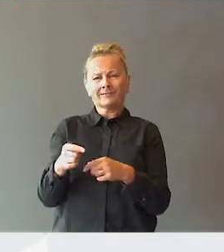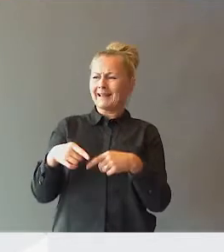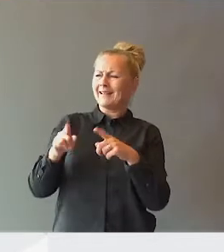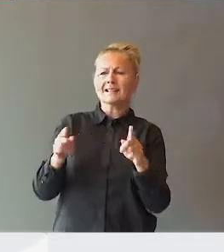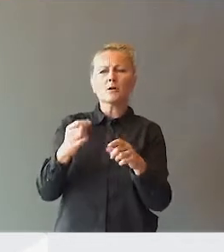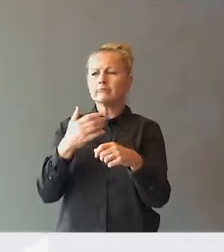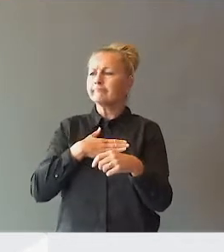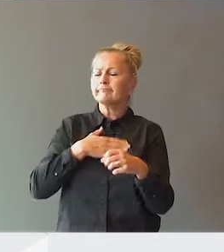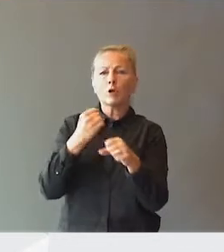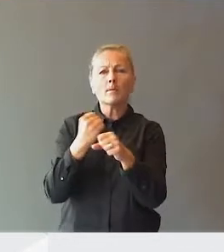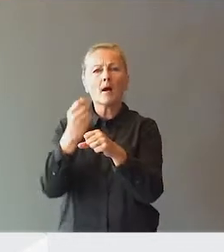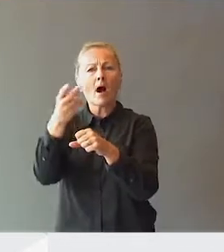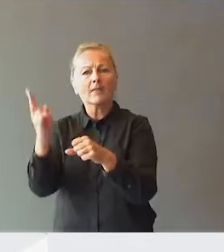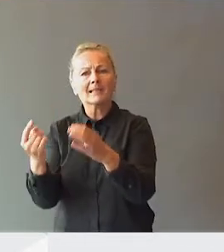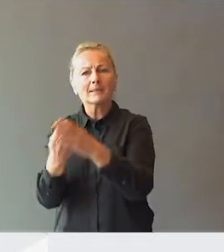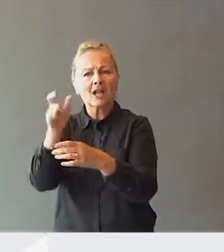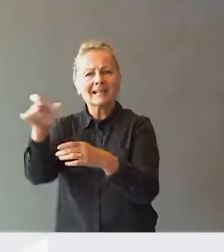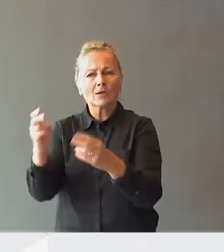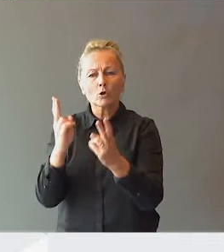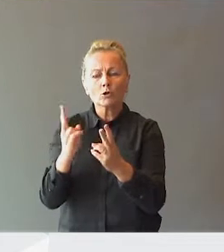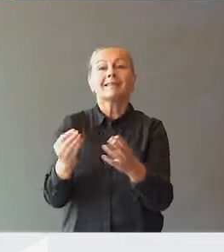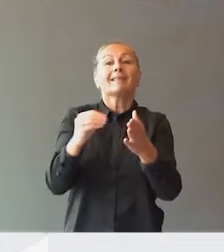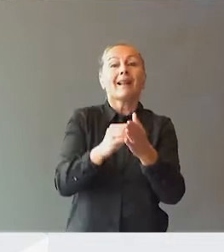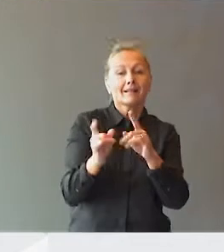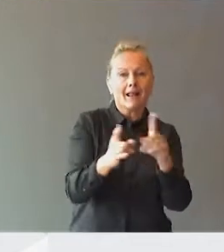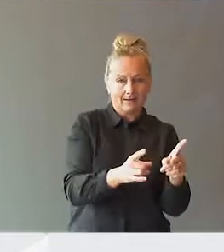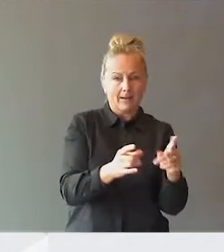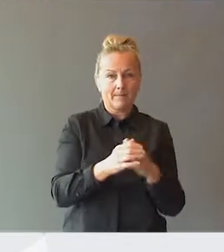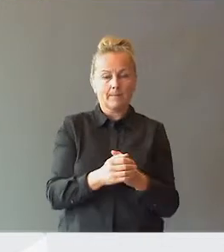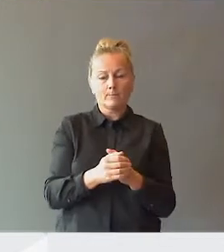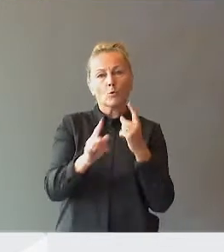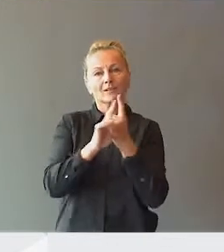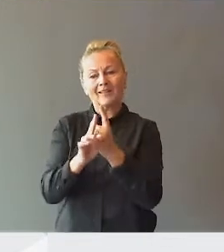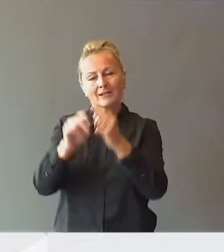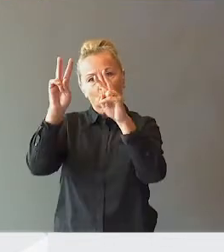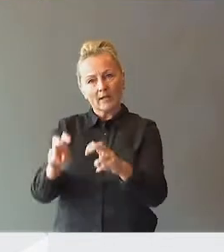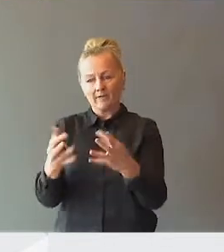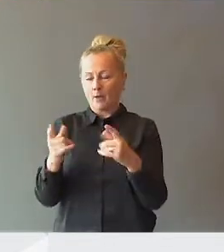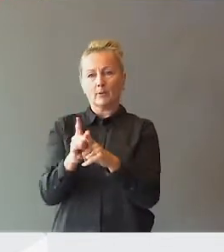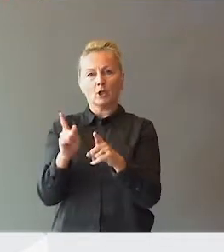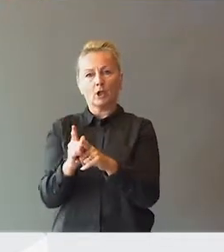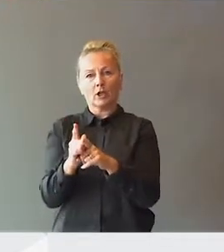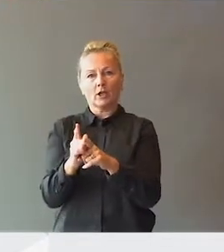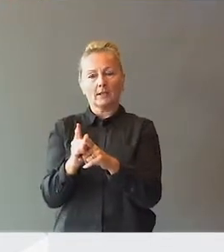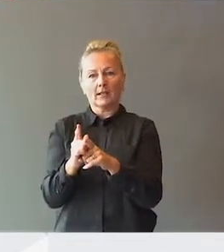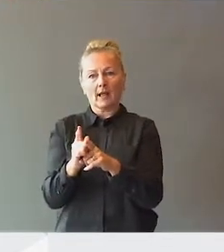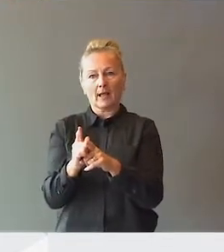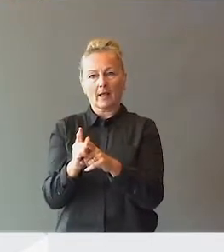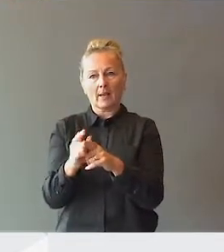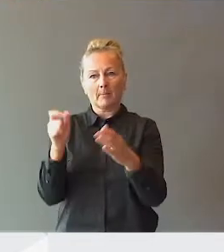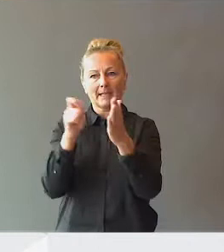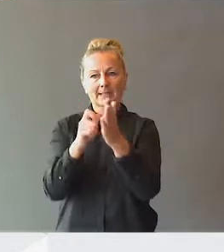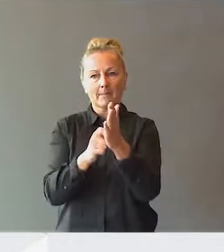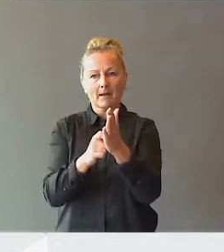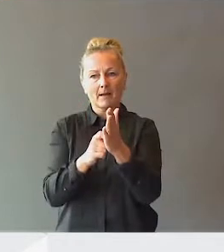spesialister også, i tillegg til lærere. Så man må gjøre en konsekvensutrede, hva det vil bety, dette næringsprinsippet, og ikke bare